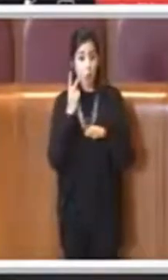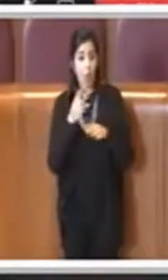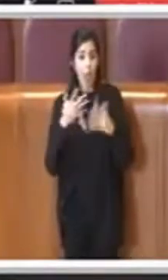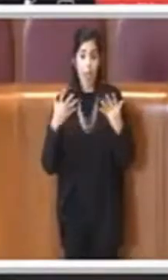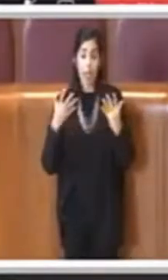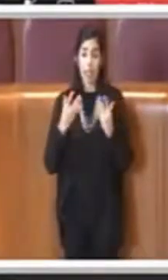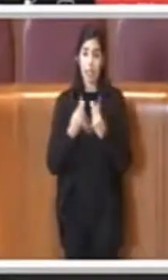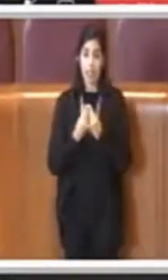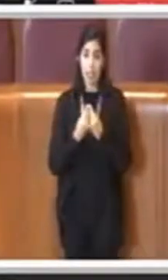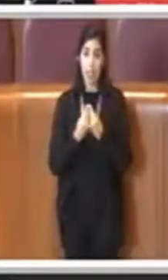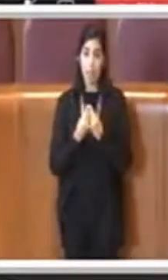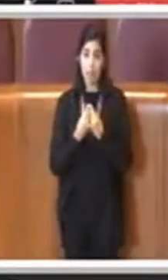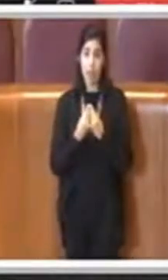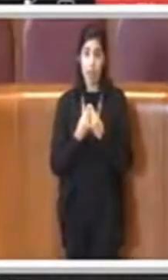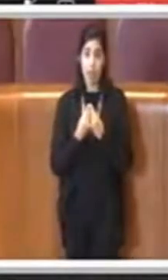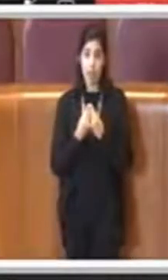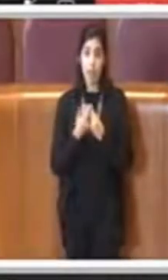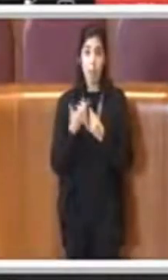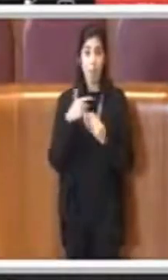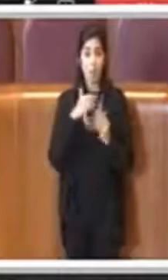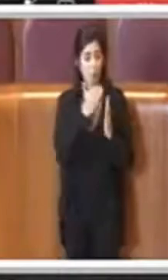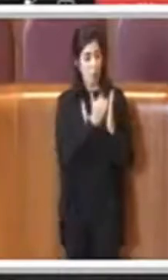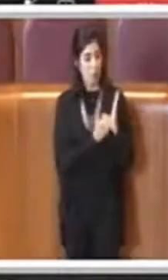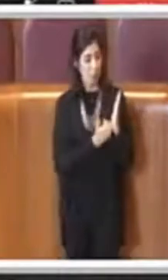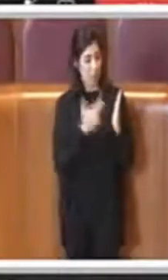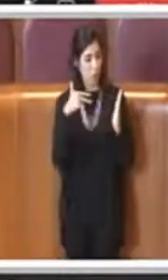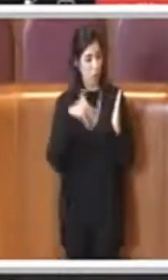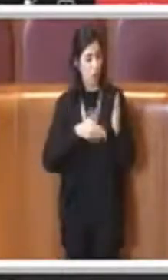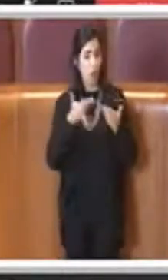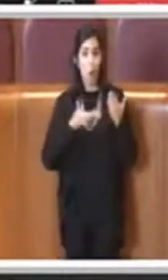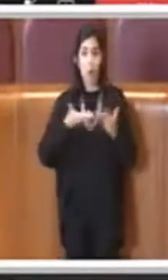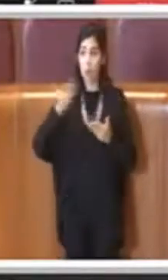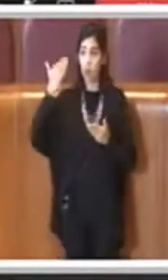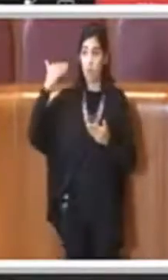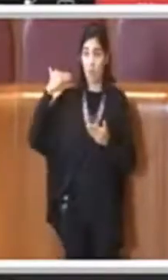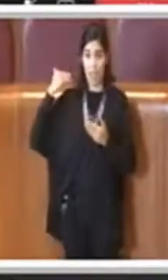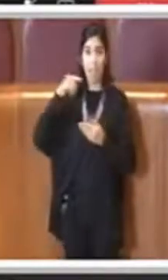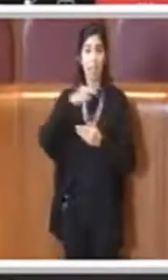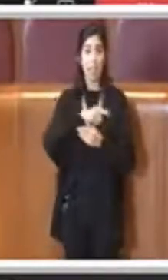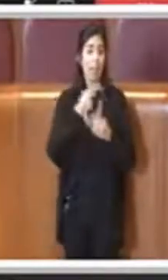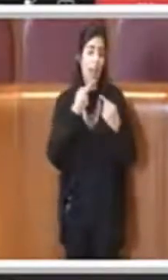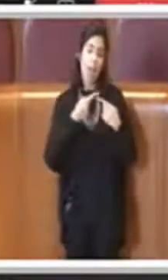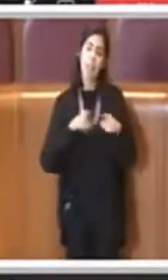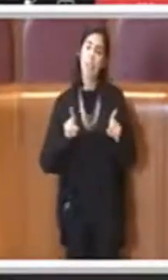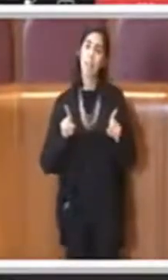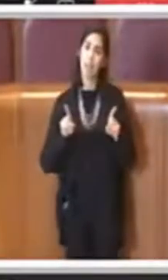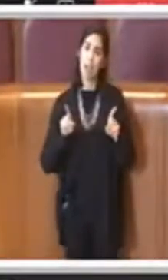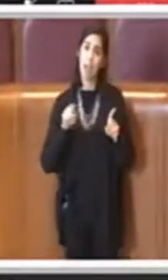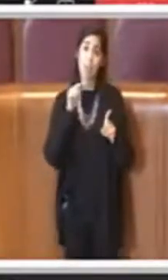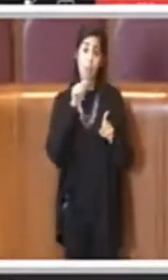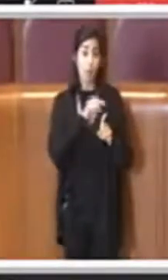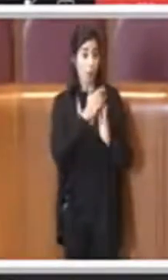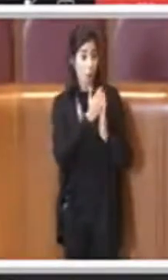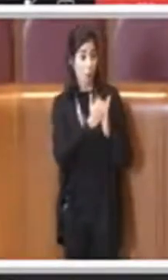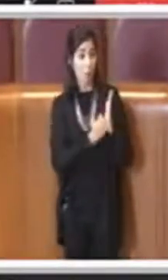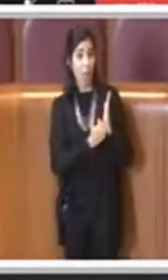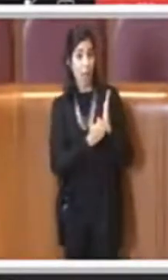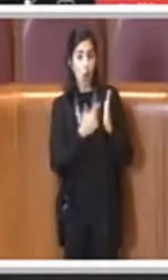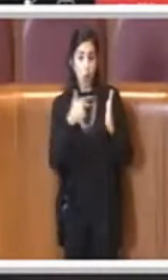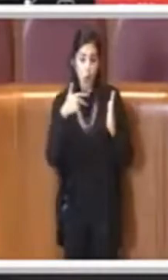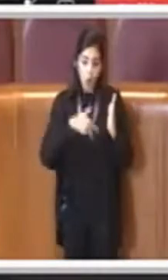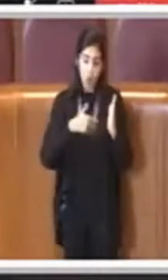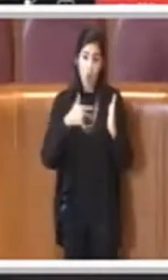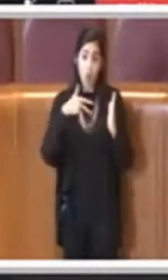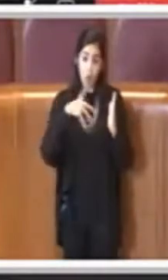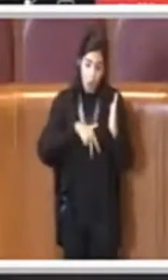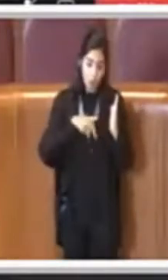diverso il paradigma di questo piano sociale rispetto agli altri, perché il sociale è una parte del tutto, il sociale